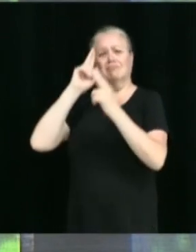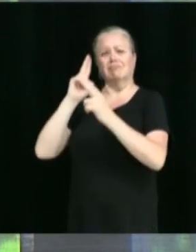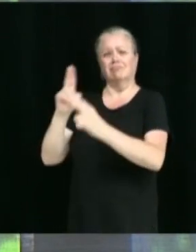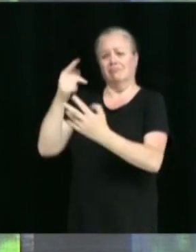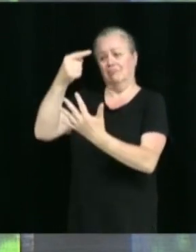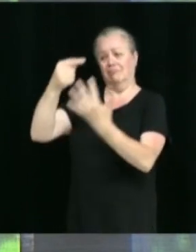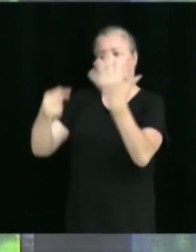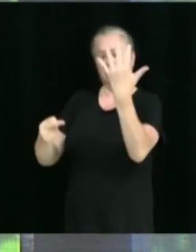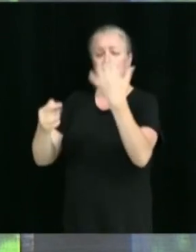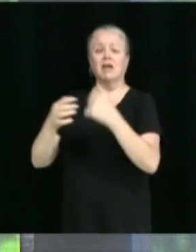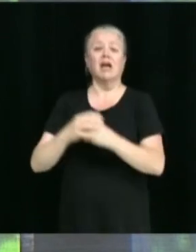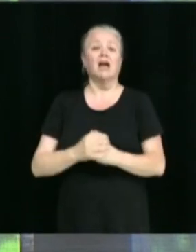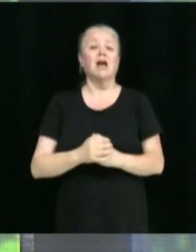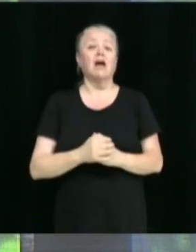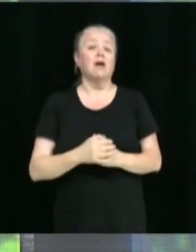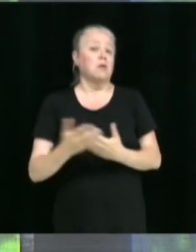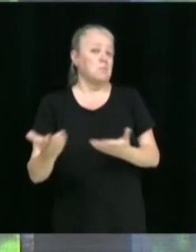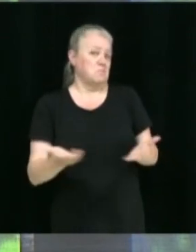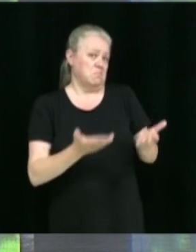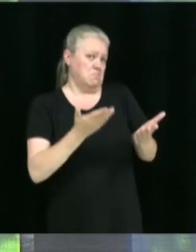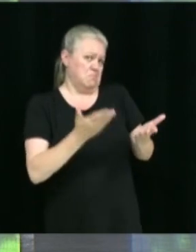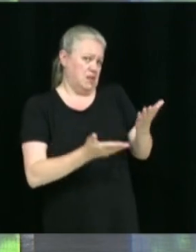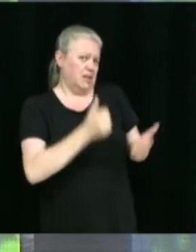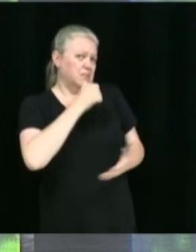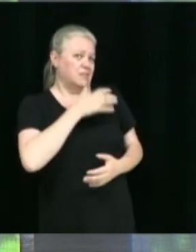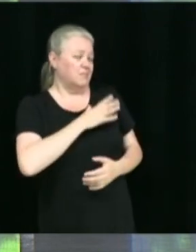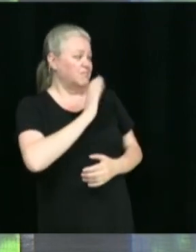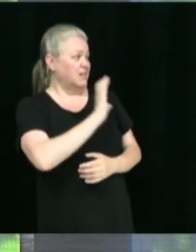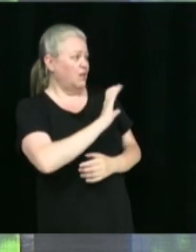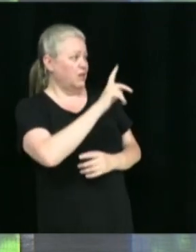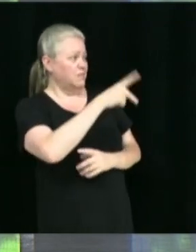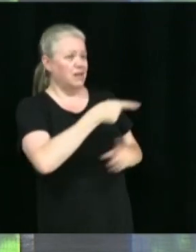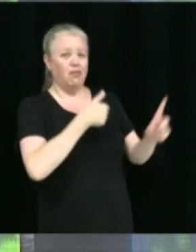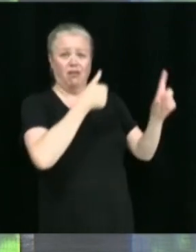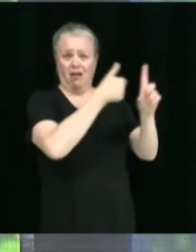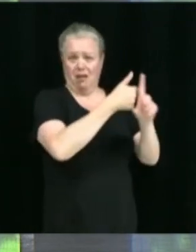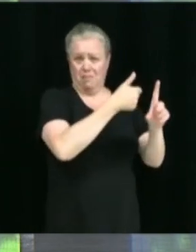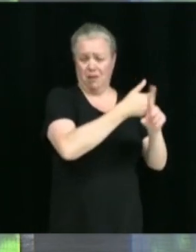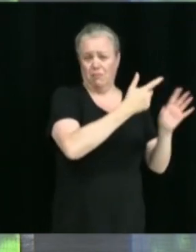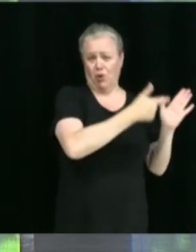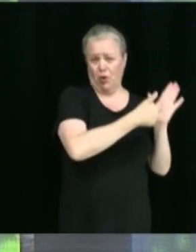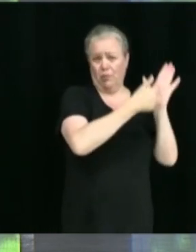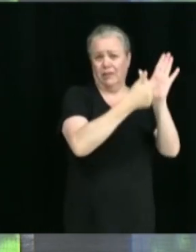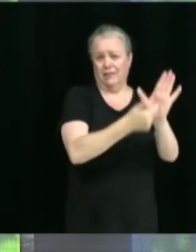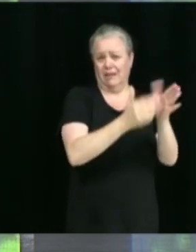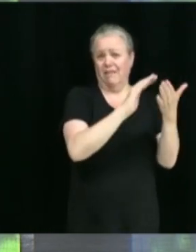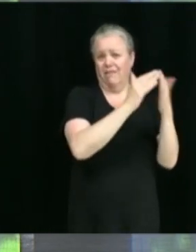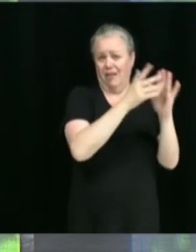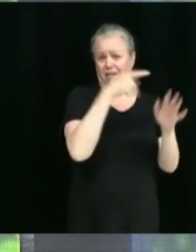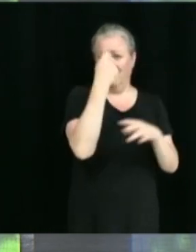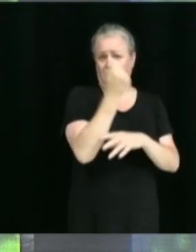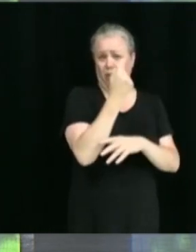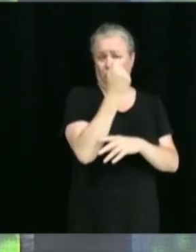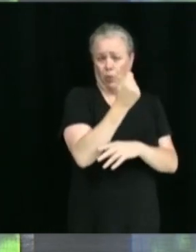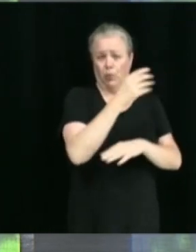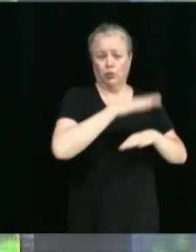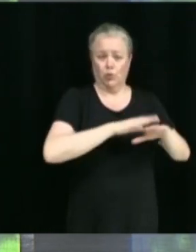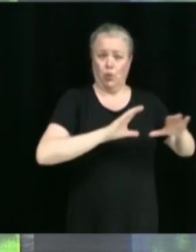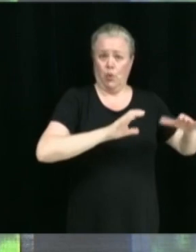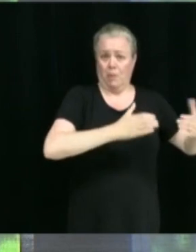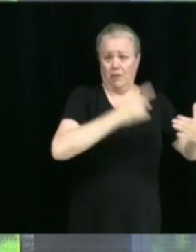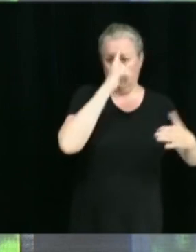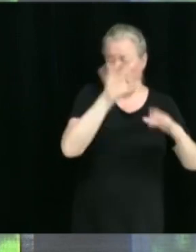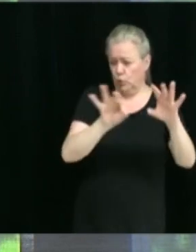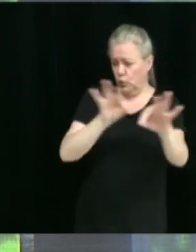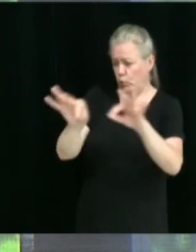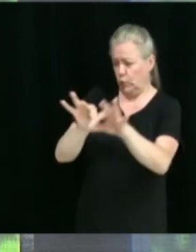en faire la présentation, peut-être Caroline Pilon, qui représentait la ville de Victoriaville sur le comité, le conseil de l'Ordre. Bien, en fait, on